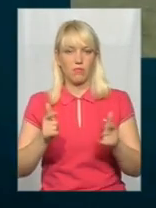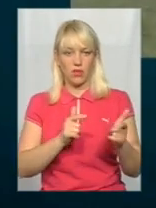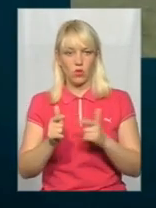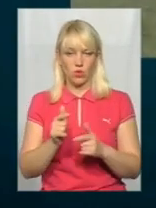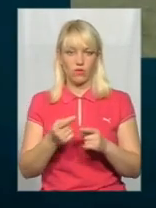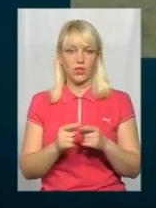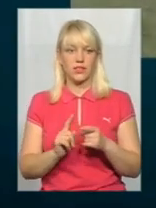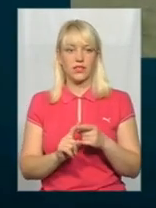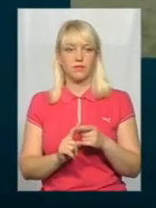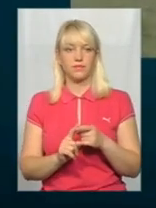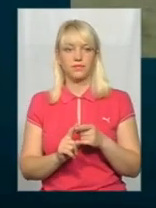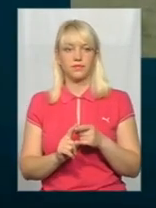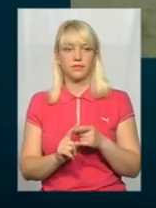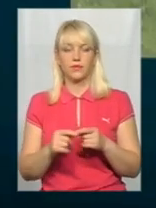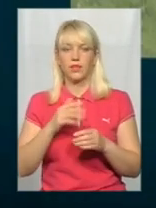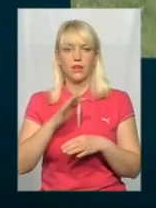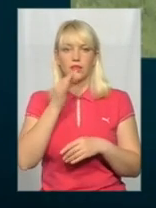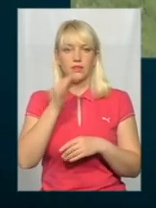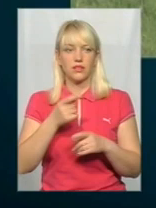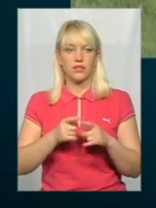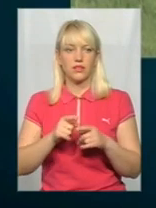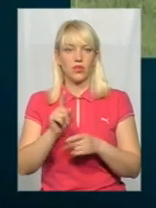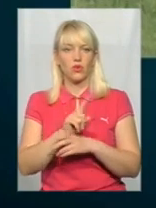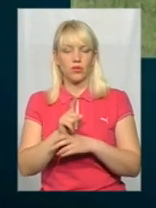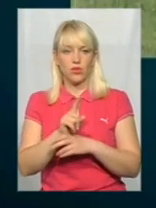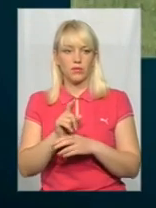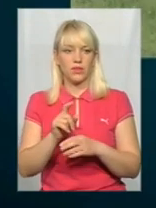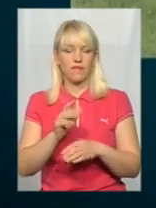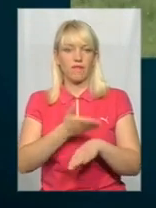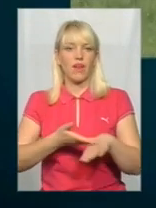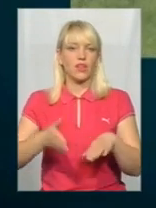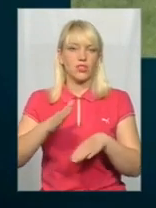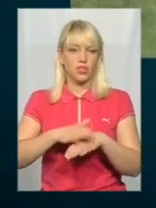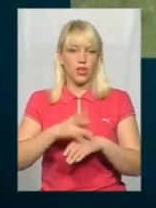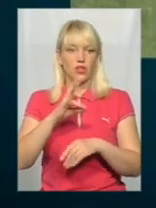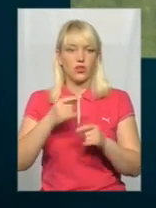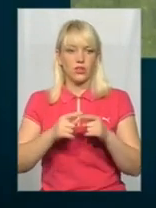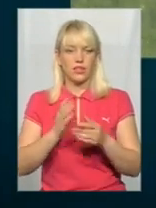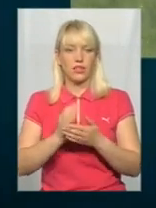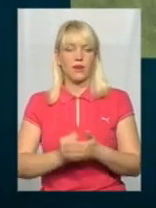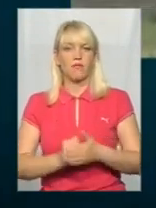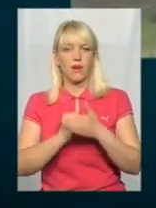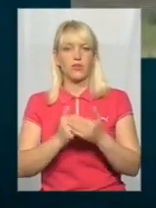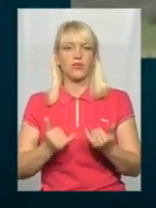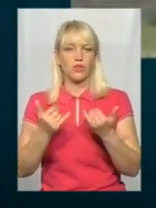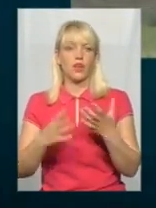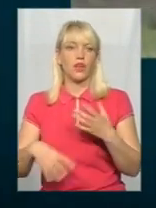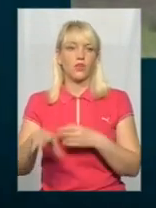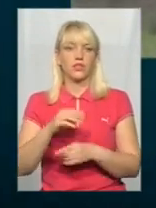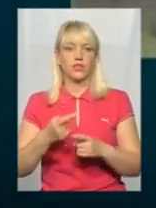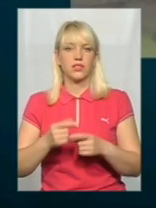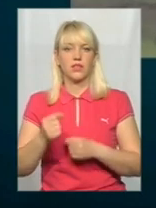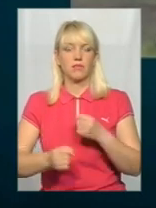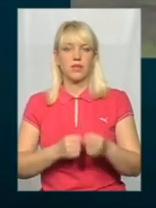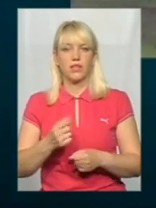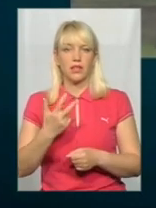я не скажу, що це важкі нормативи, але це нормативи є базові для всіх молодиків. Це біг на 3000